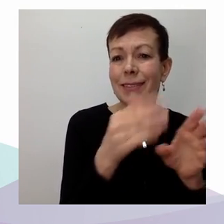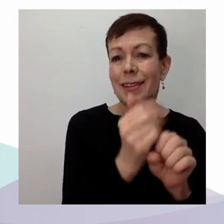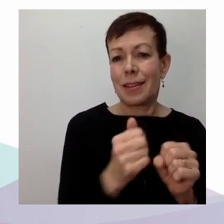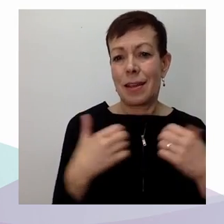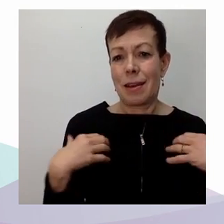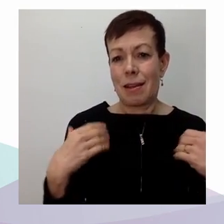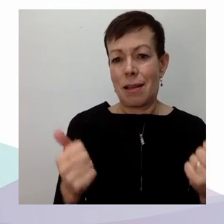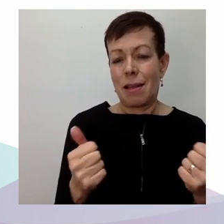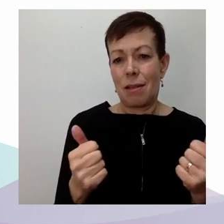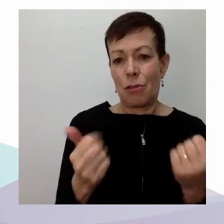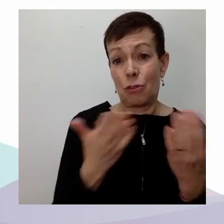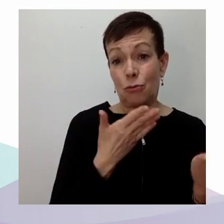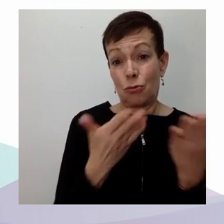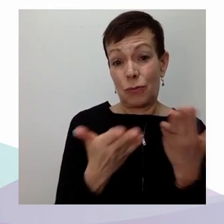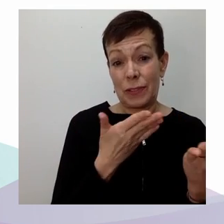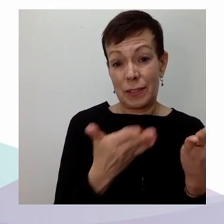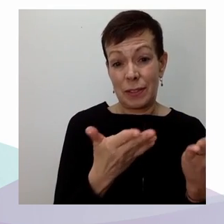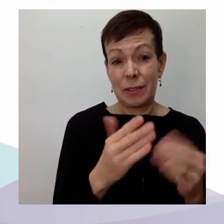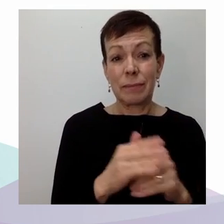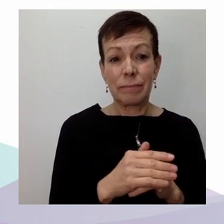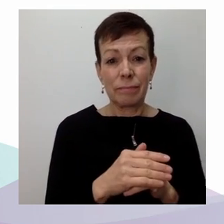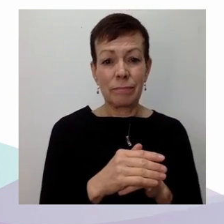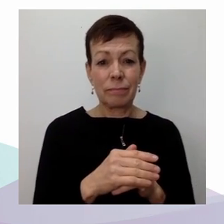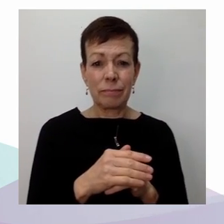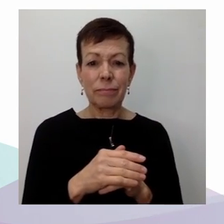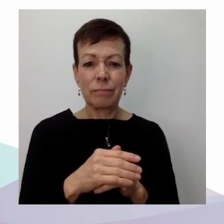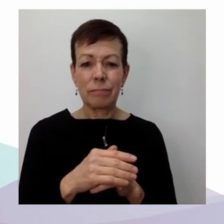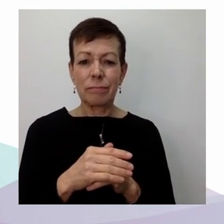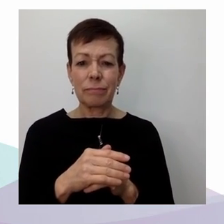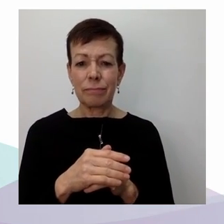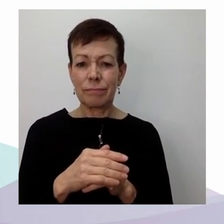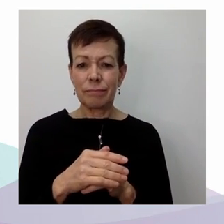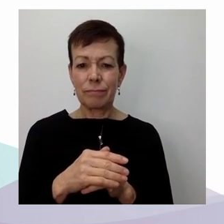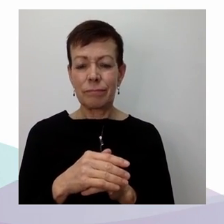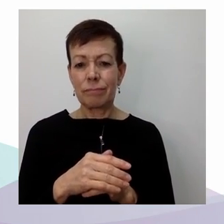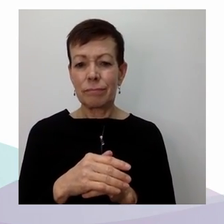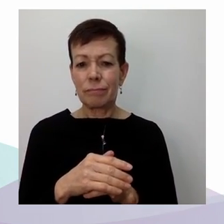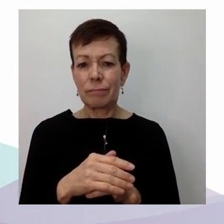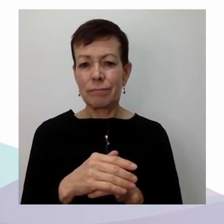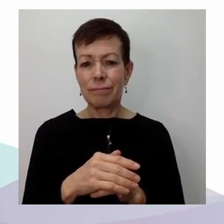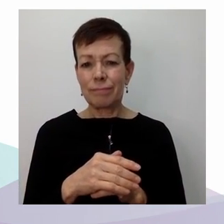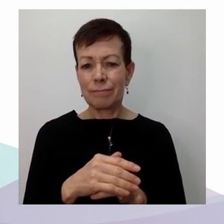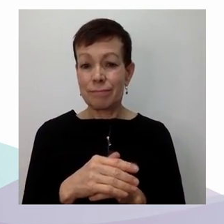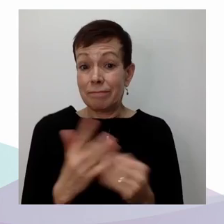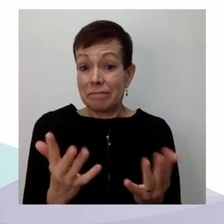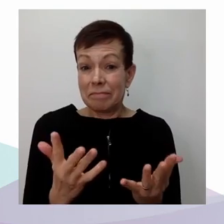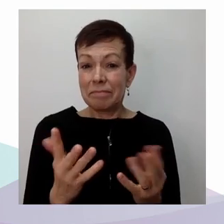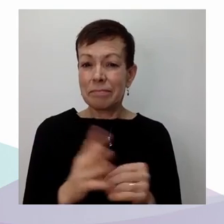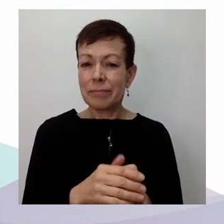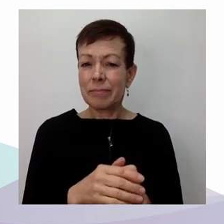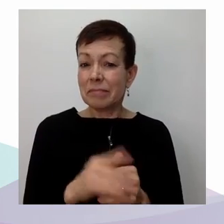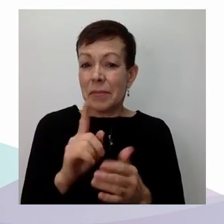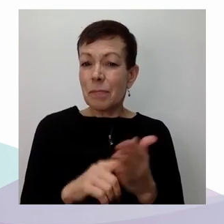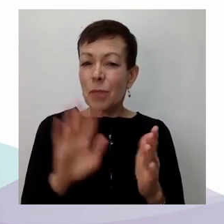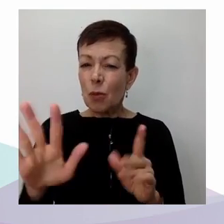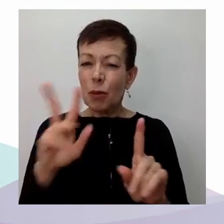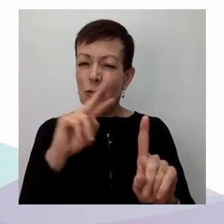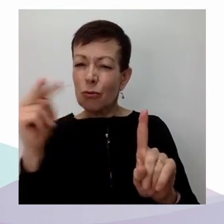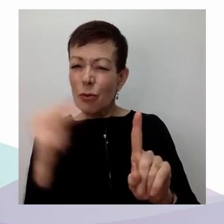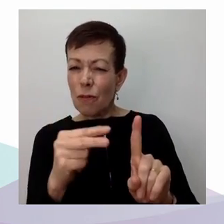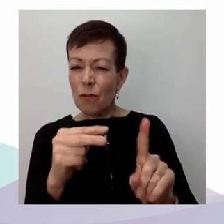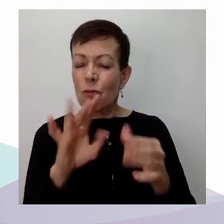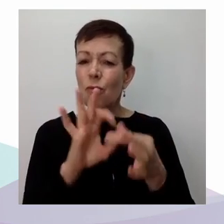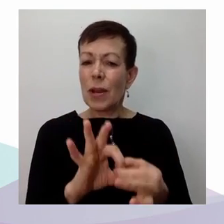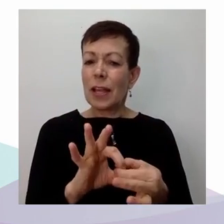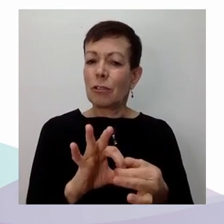ce qui concerne les droits de la santé et les droits humains? C'est une question qui m'interpelle, bien